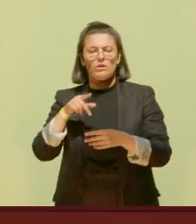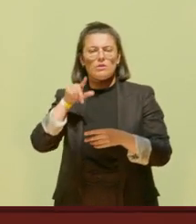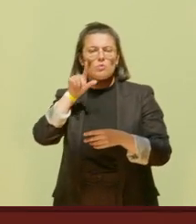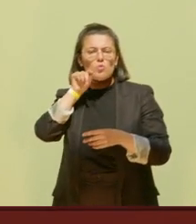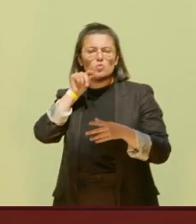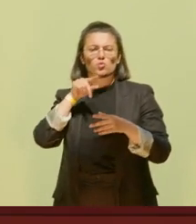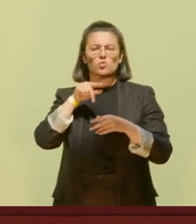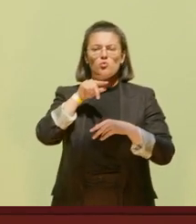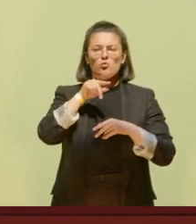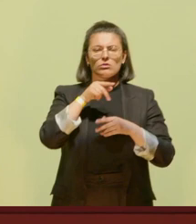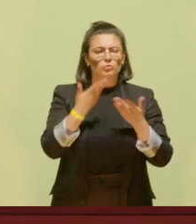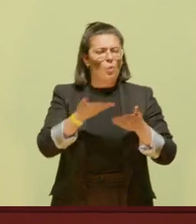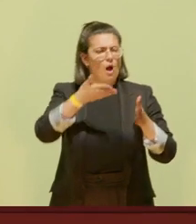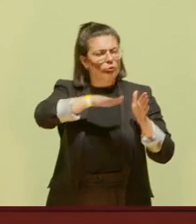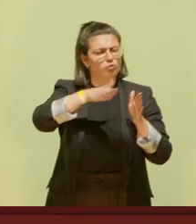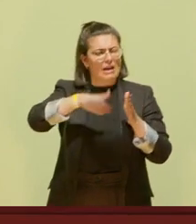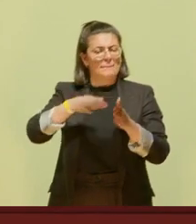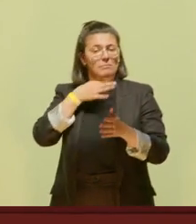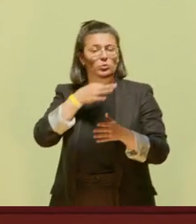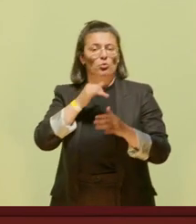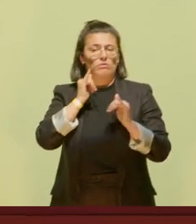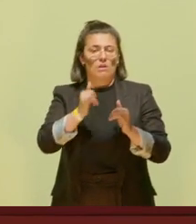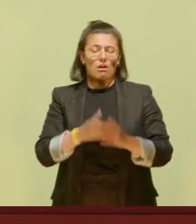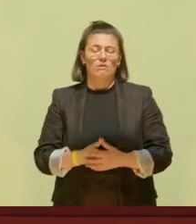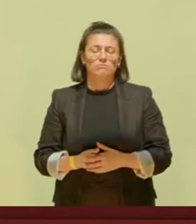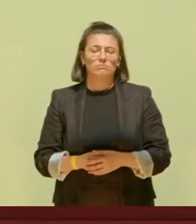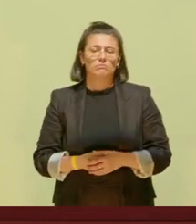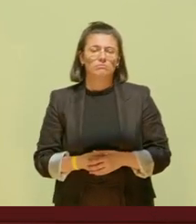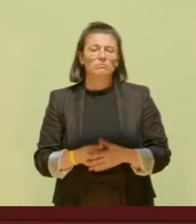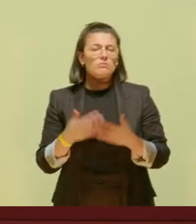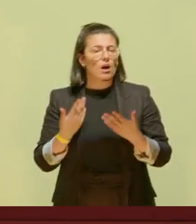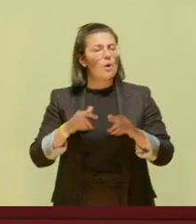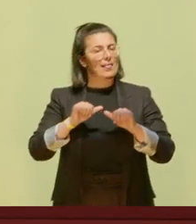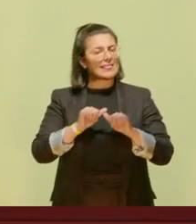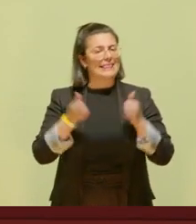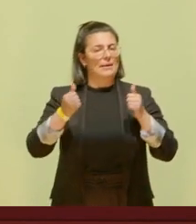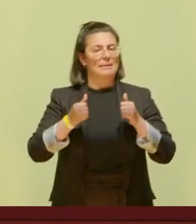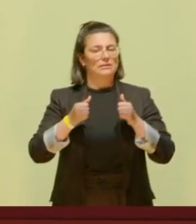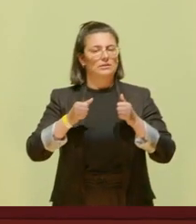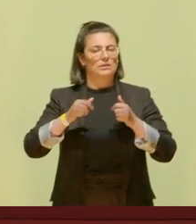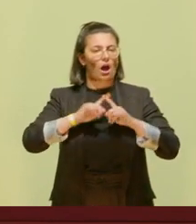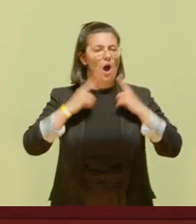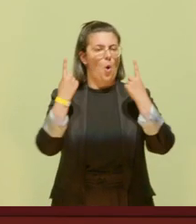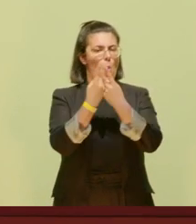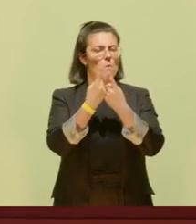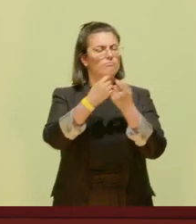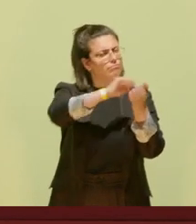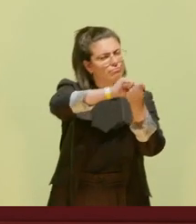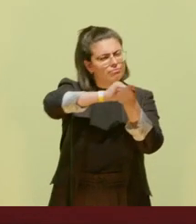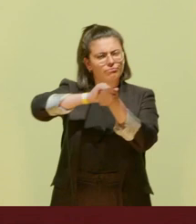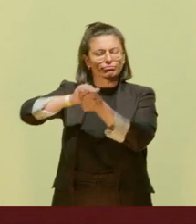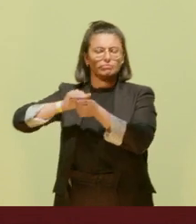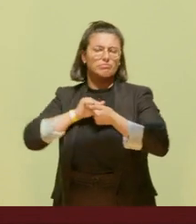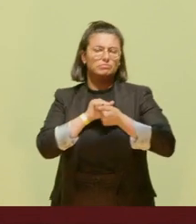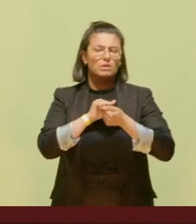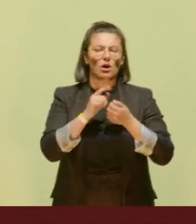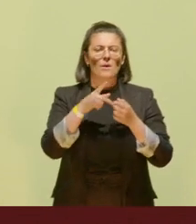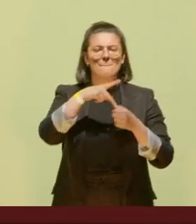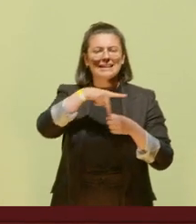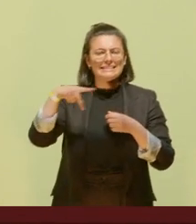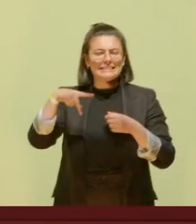Aussterben bedroht, um nur einige zu nennen. Lebensräume werden zerstört, Versiegelungen, Pestizide